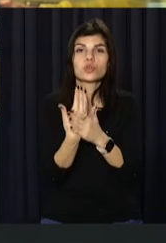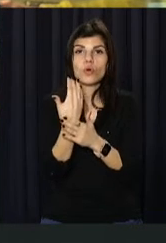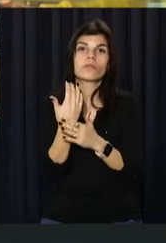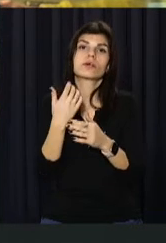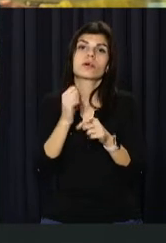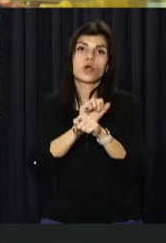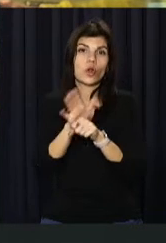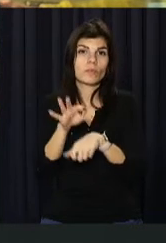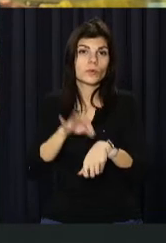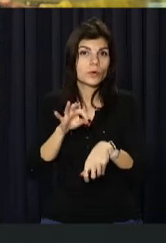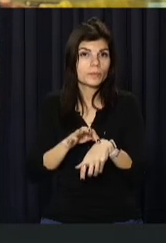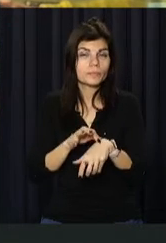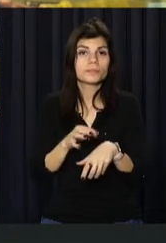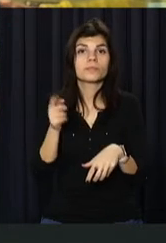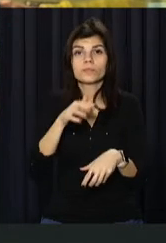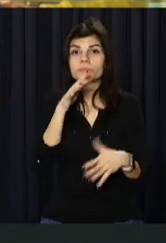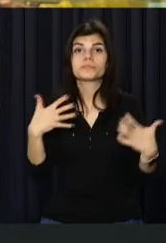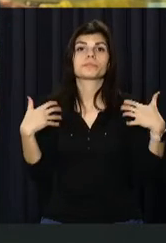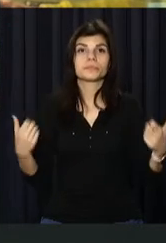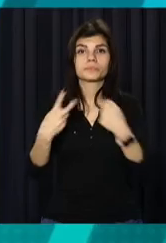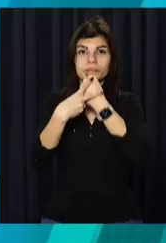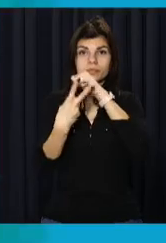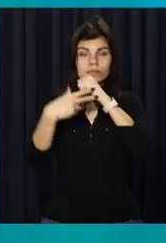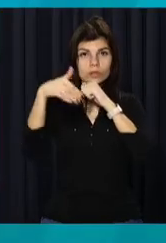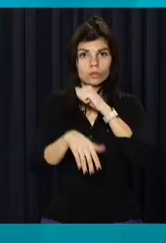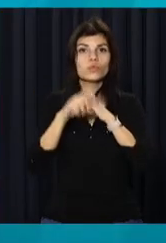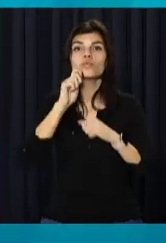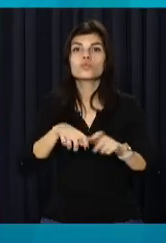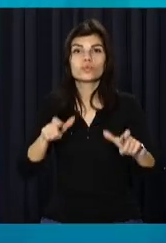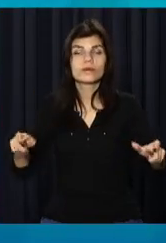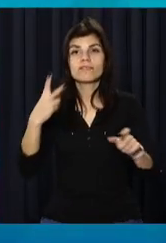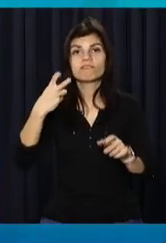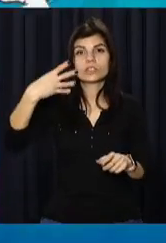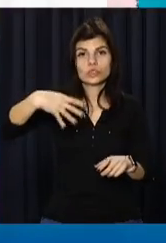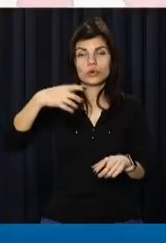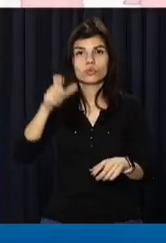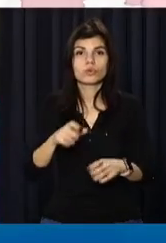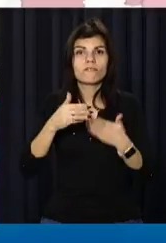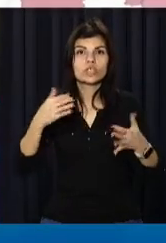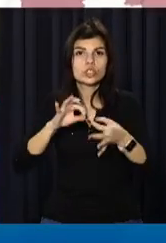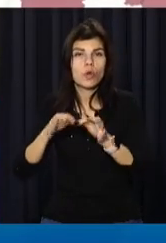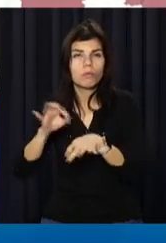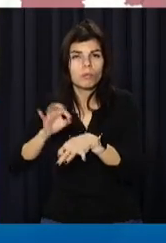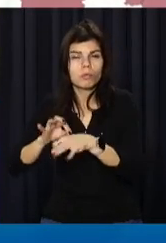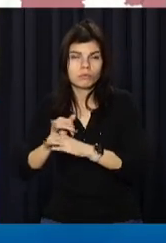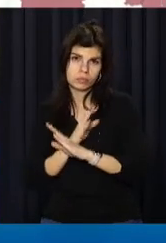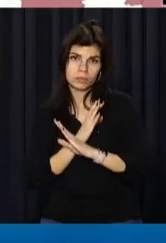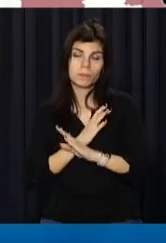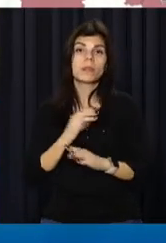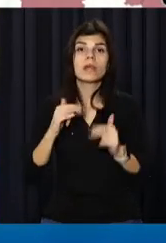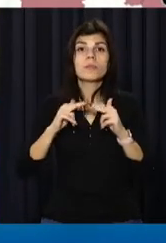інфікованих коронавірусом. Водночас одужали 17 тисяч українців, 240 померли від ускладнень. Натомість на